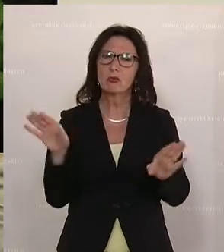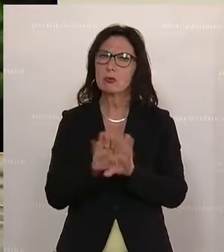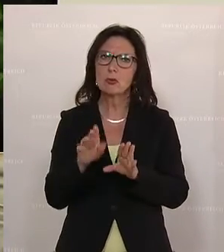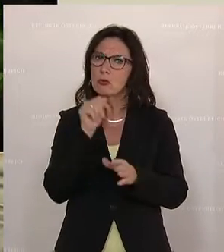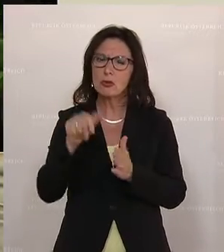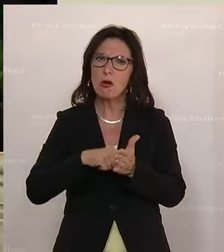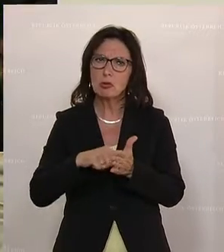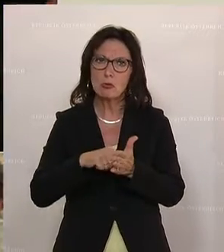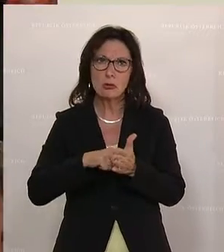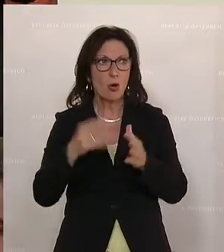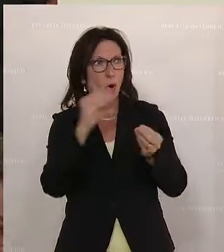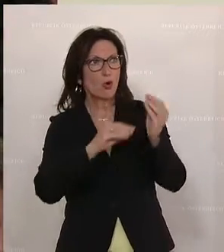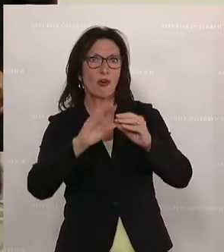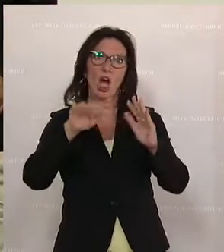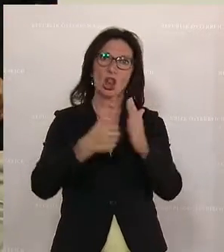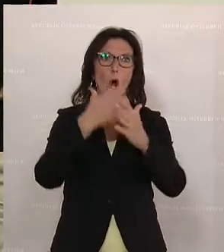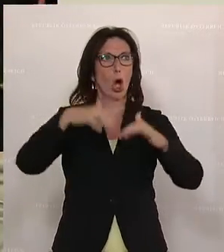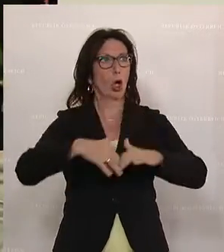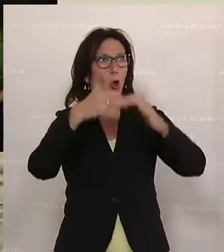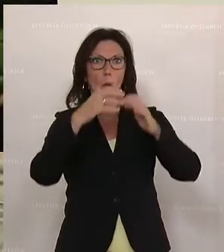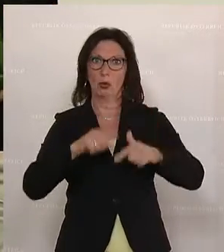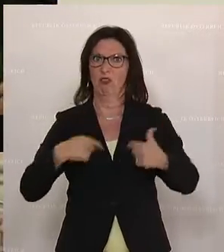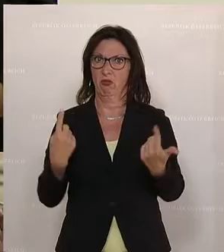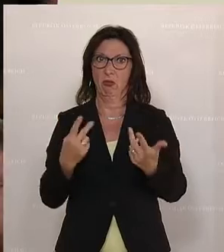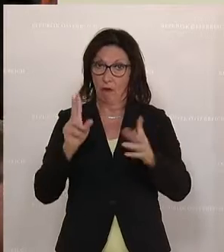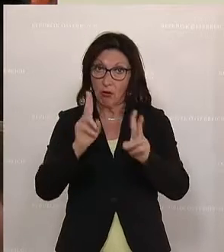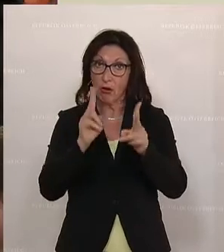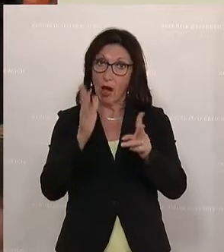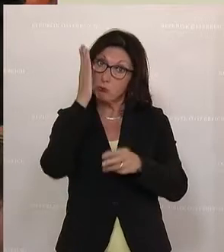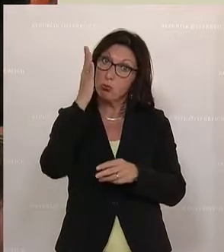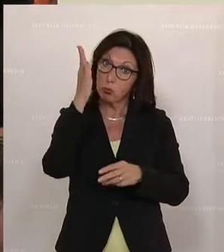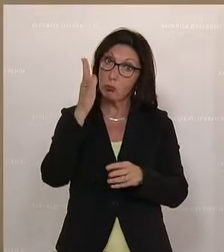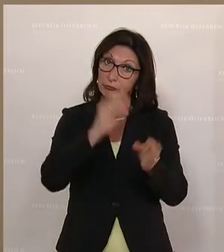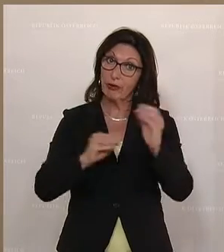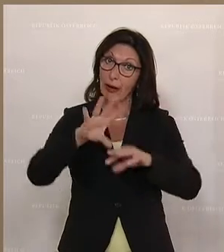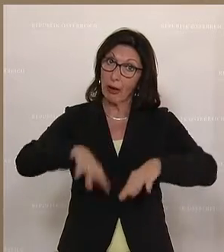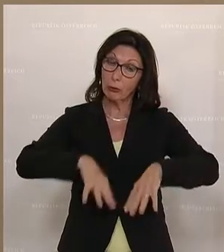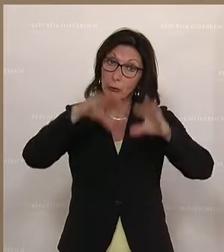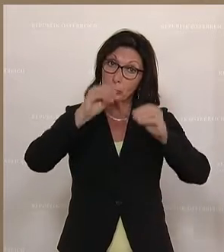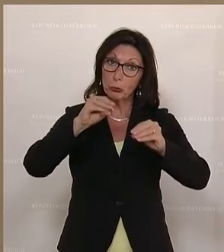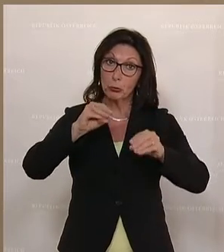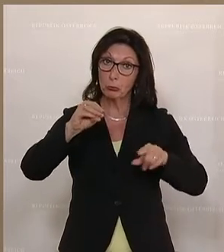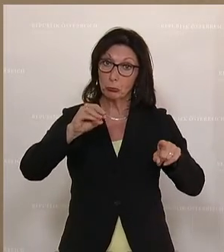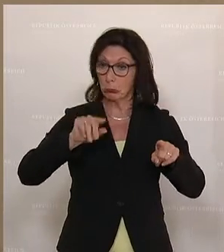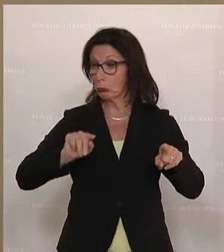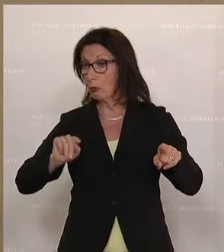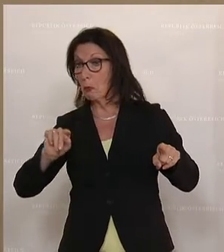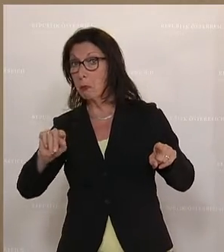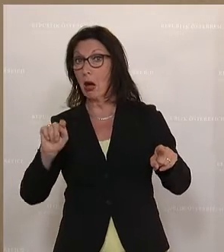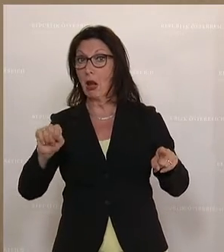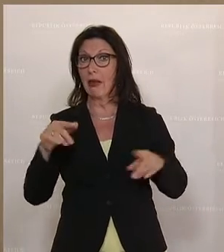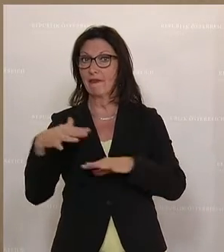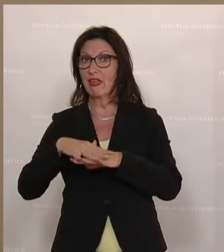gegründet werden, nicht erreicht werden. Weil was kann ich weiterhin machen? Ich kann einen Verein gründen und kann einfach eine Parallelorganisation aufbauen, ein Parallelnetzwerk.